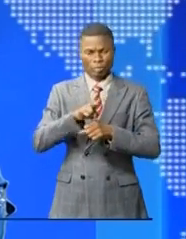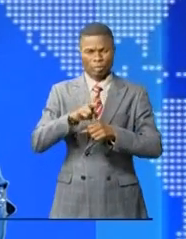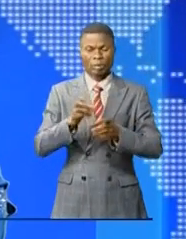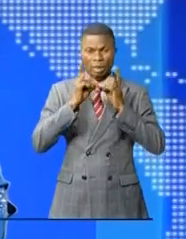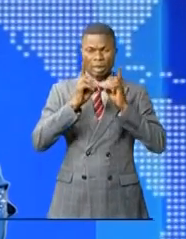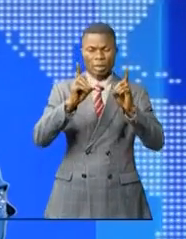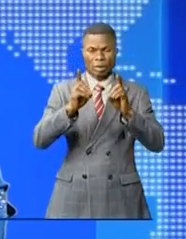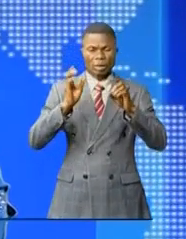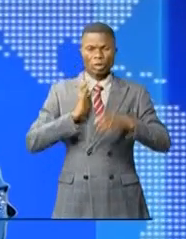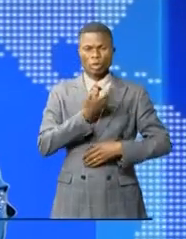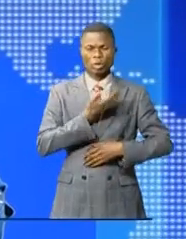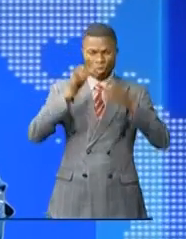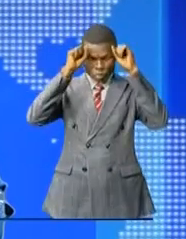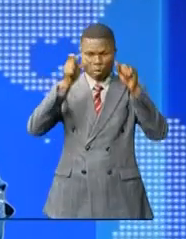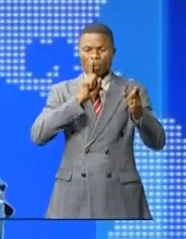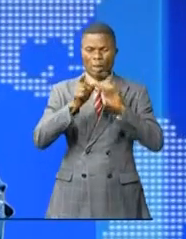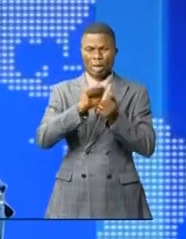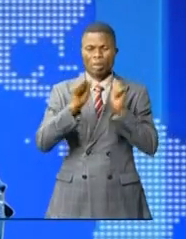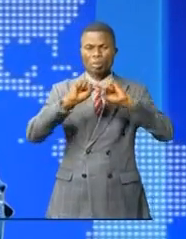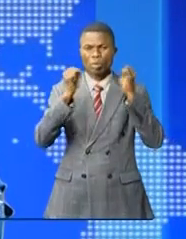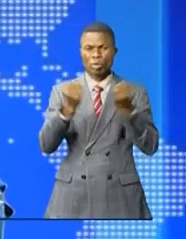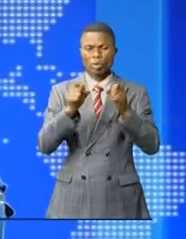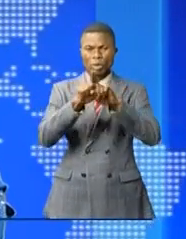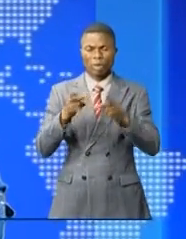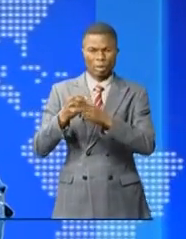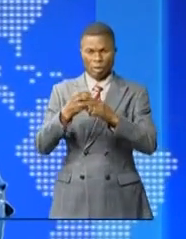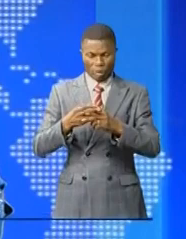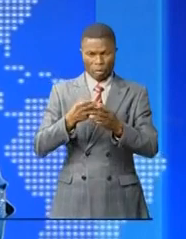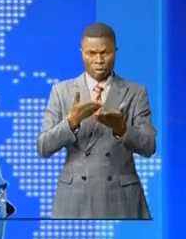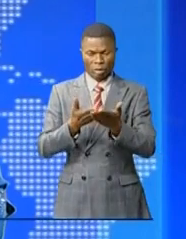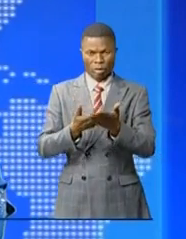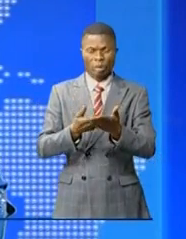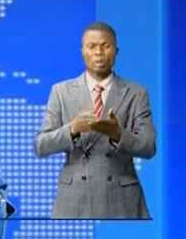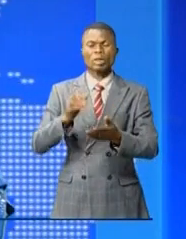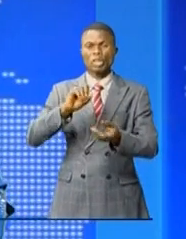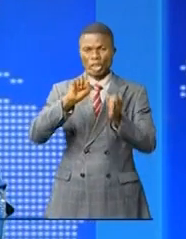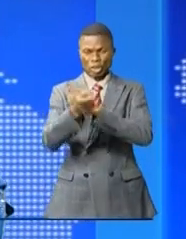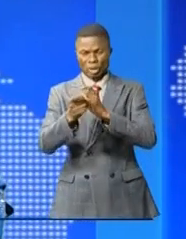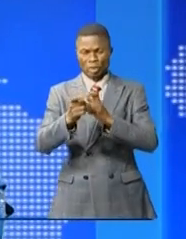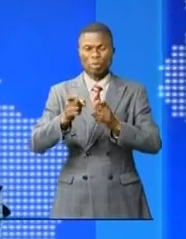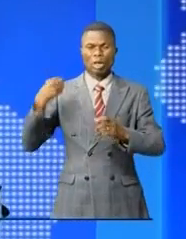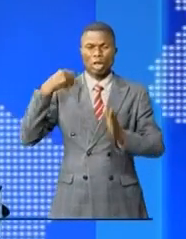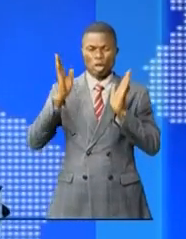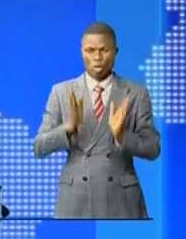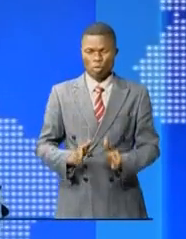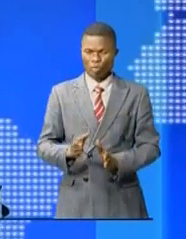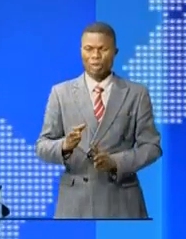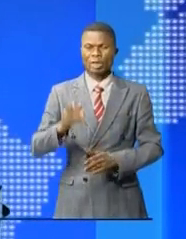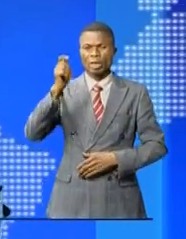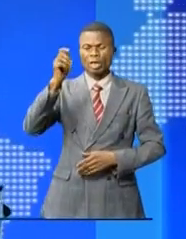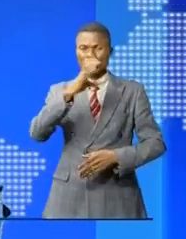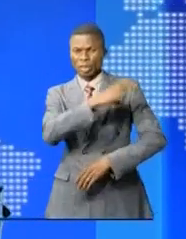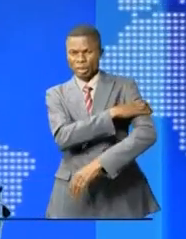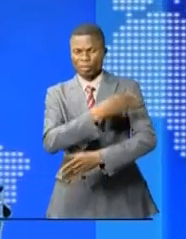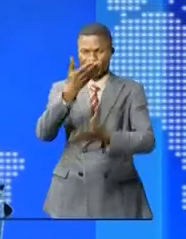Tshisekedi a fait un bilan sur le plan social et sécuritaire. Selon lui, l'état de siège décrété dans les provinces de Litorie et du Nord Kivu